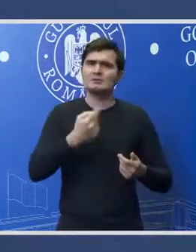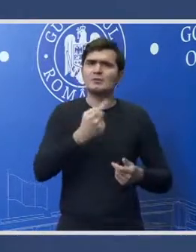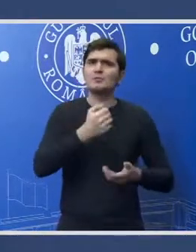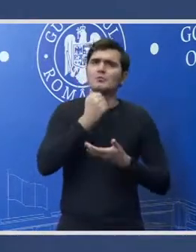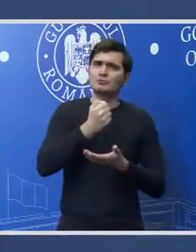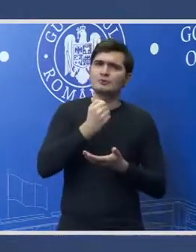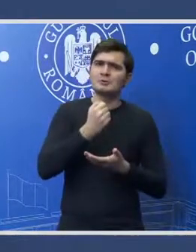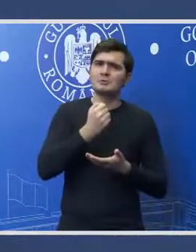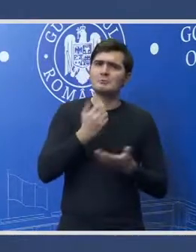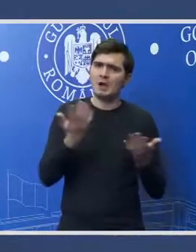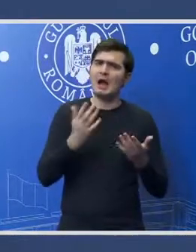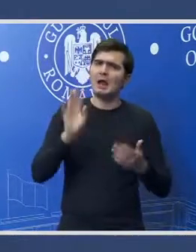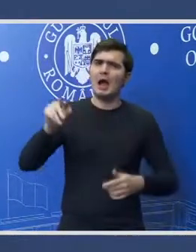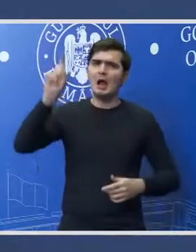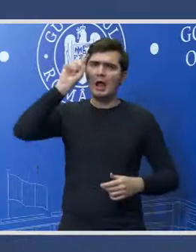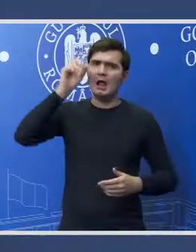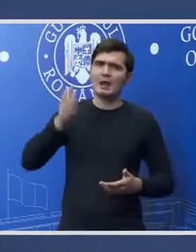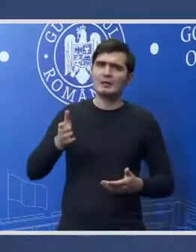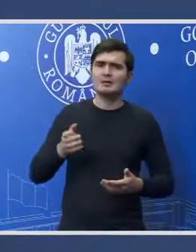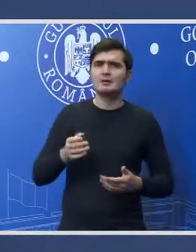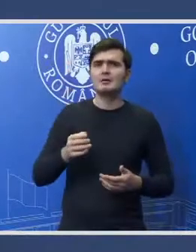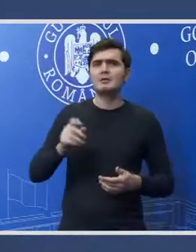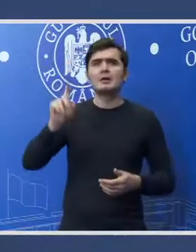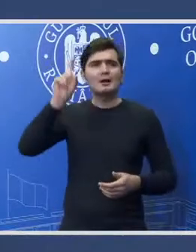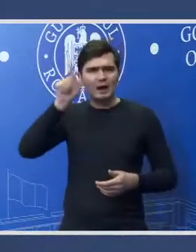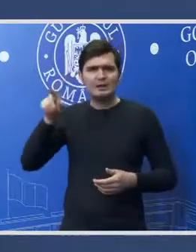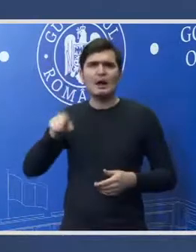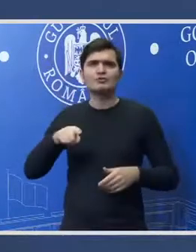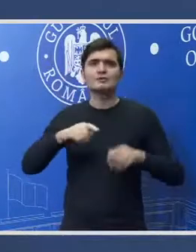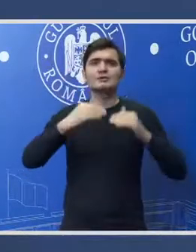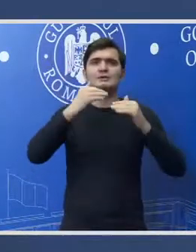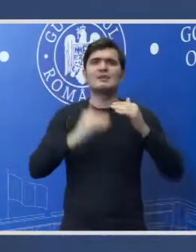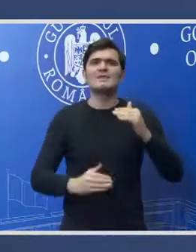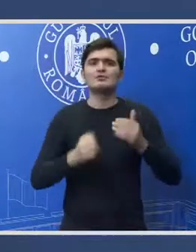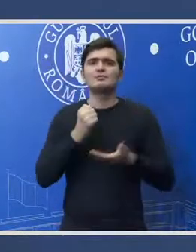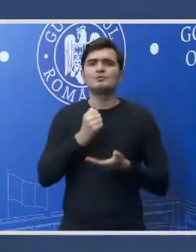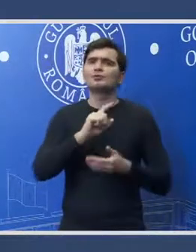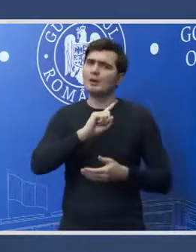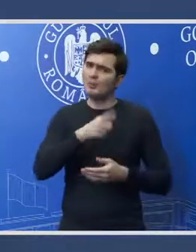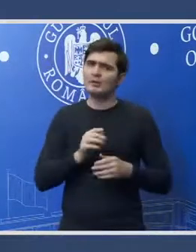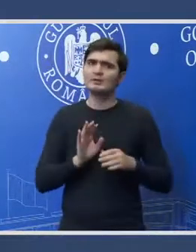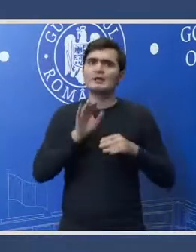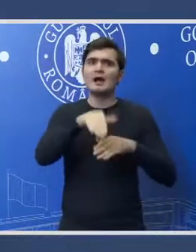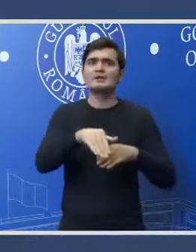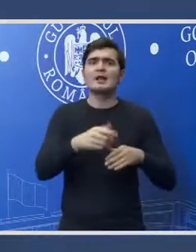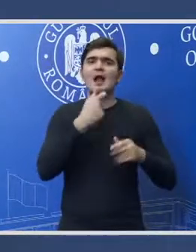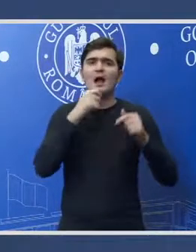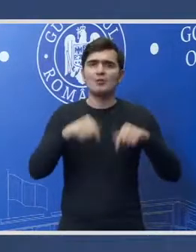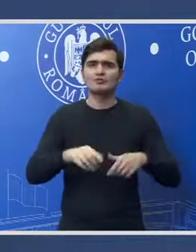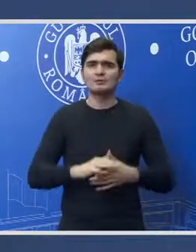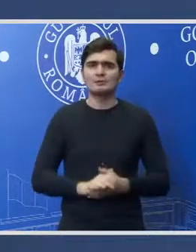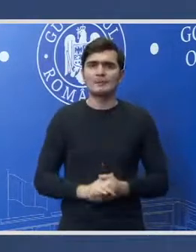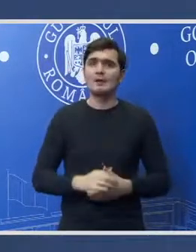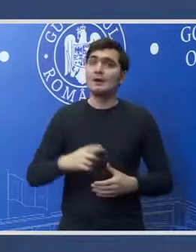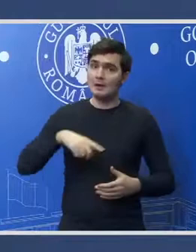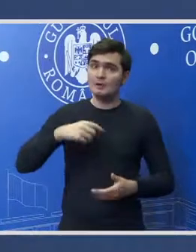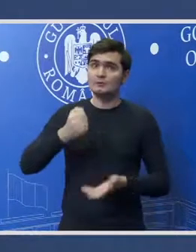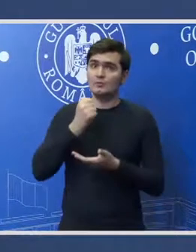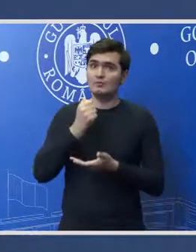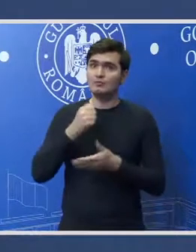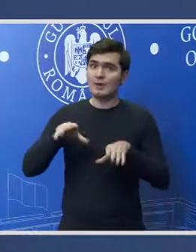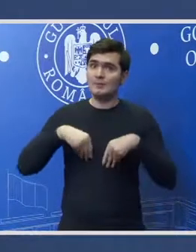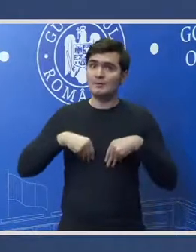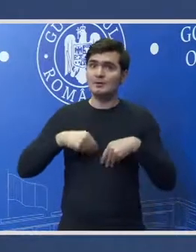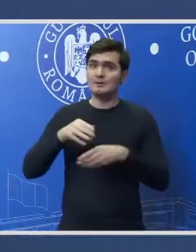credibil și crede că acest deficit bugetar poate să fie atins în acest an. Este totuși un buget care a primit un aviz